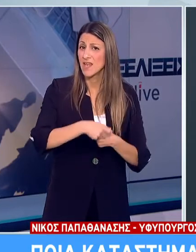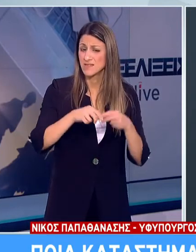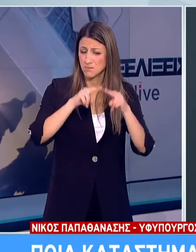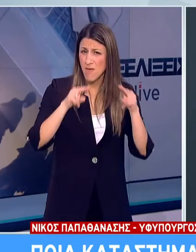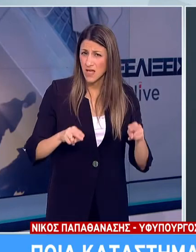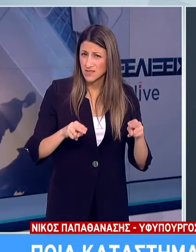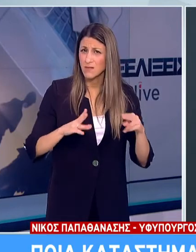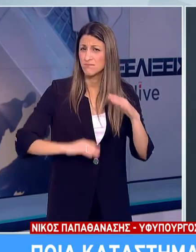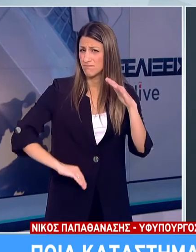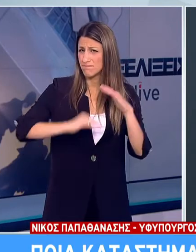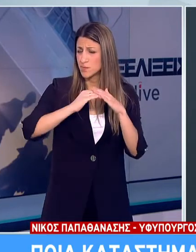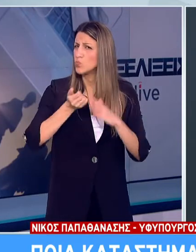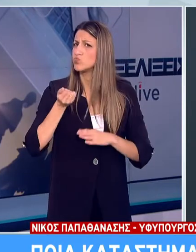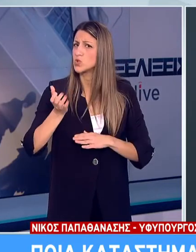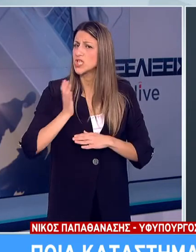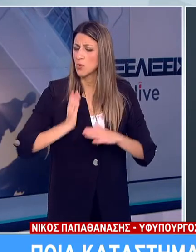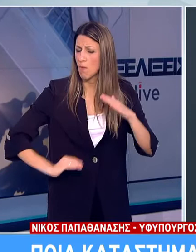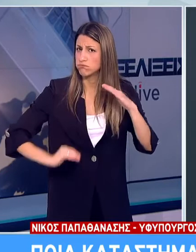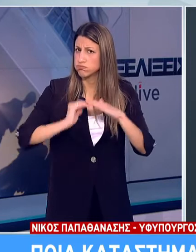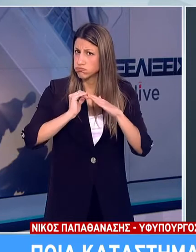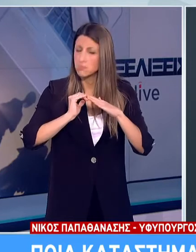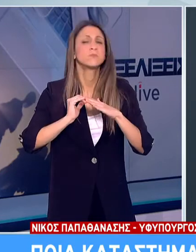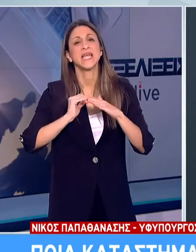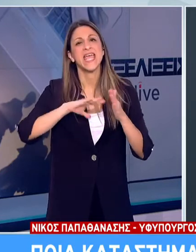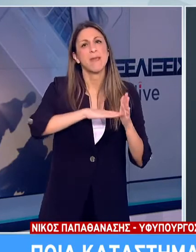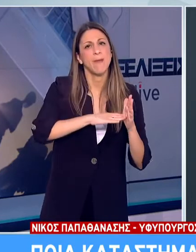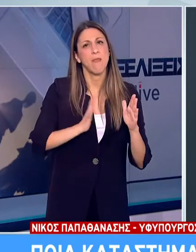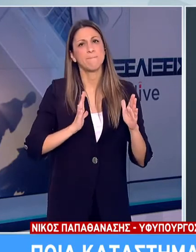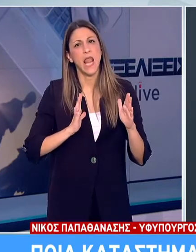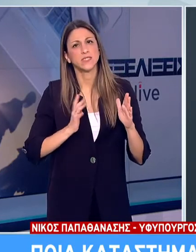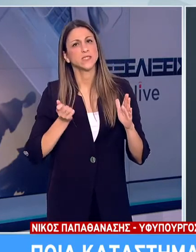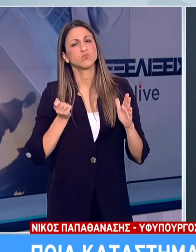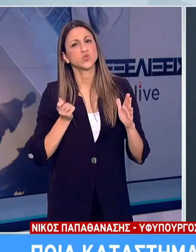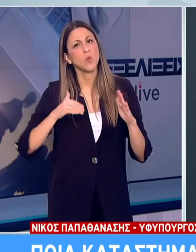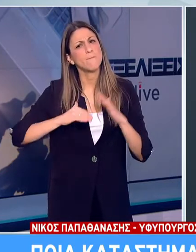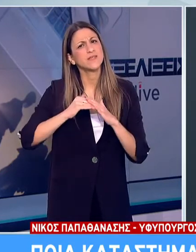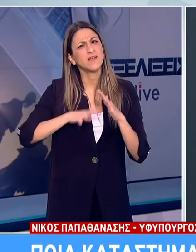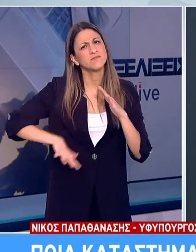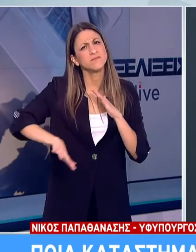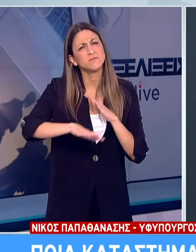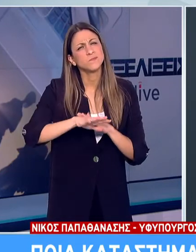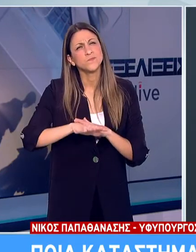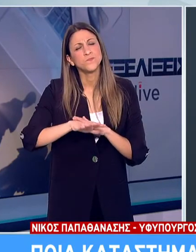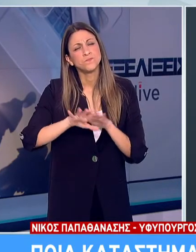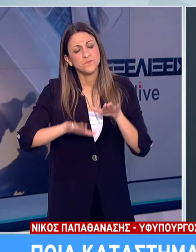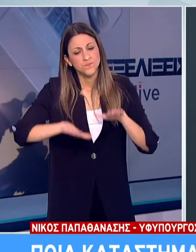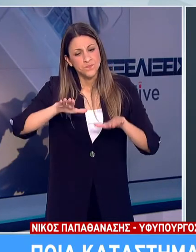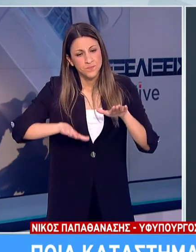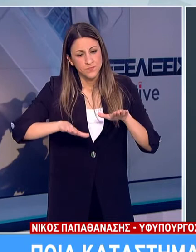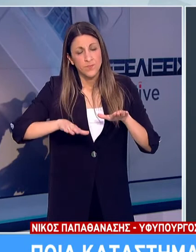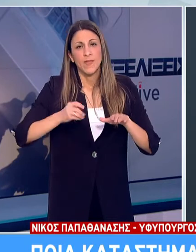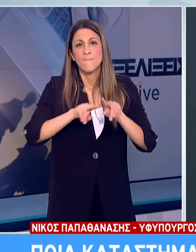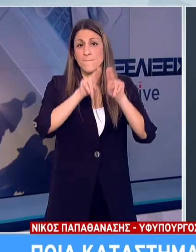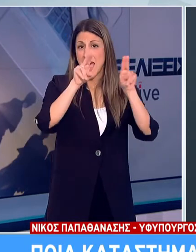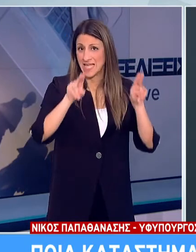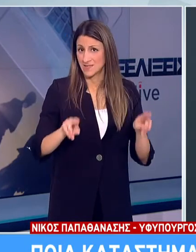εμπορίου, ο μέγιστος επιτρεπόμενος αριθμός ατόμων, εργαζόμενοι και πελάτες, εντός του κυρίου χώρου, υπολογίζεται ως εξής. Για